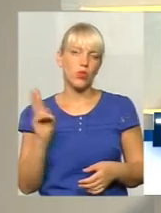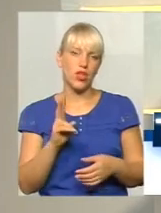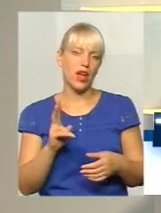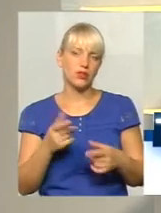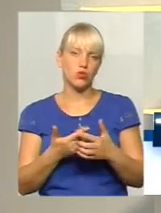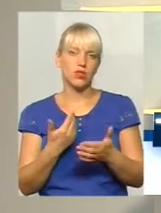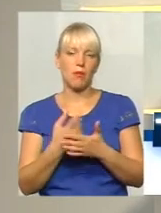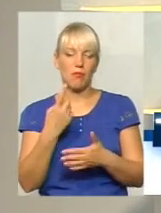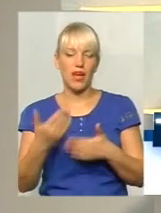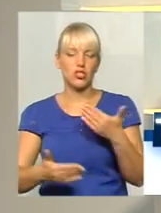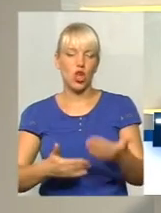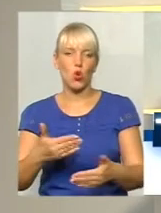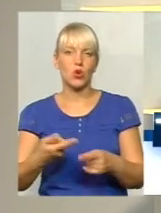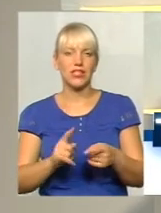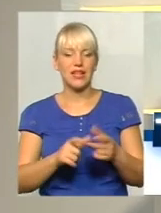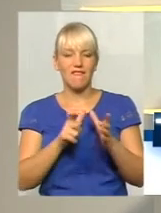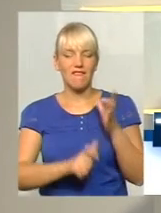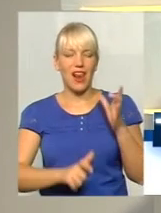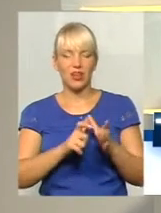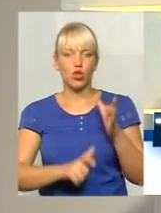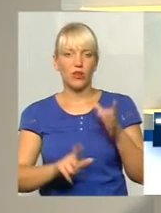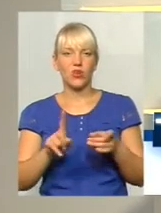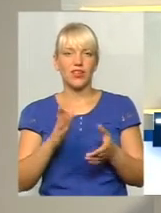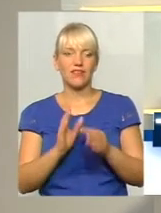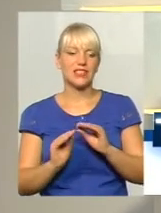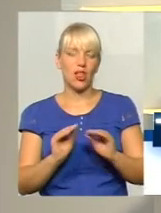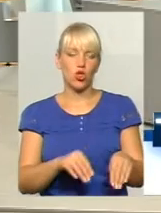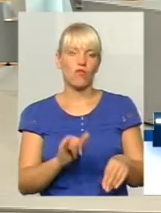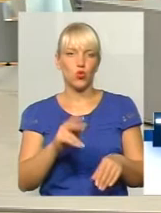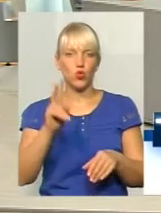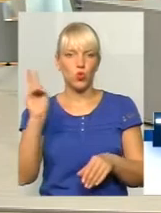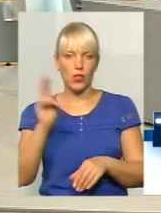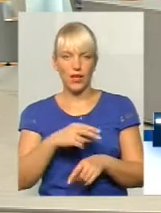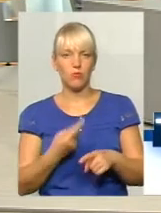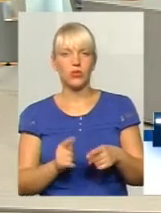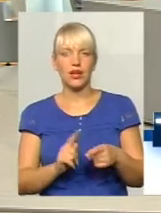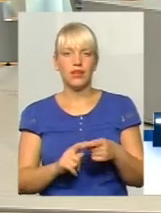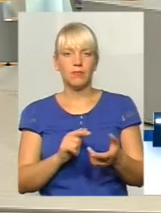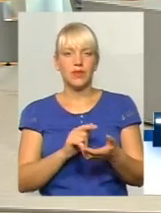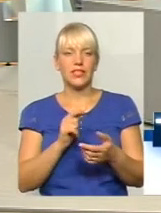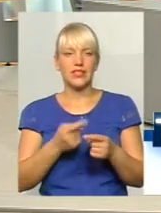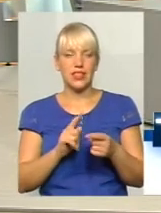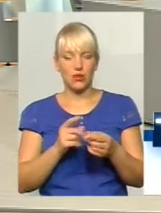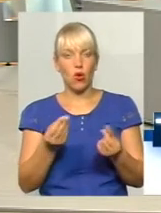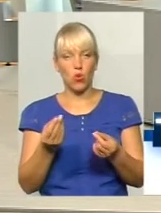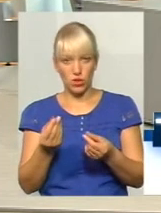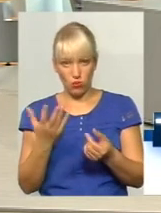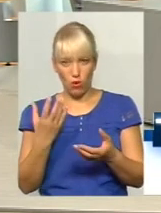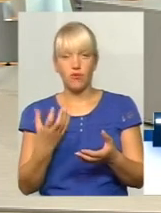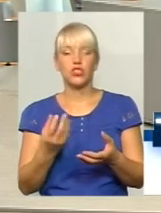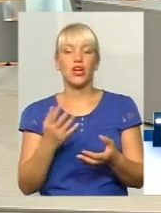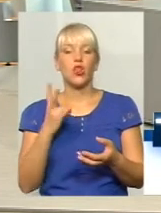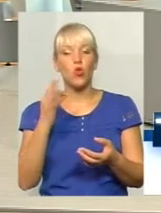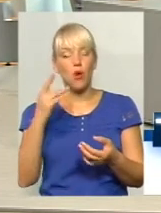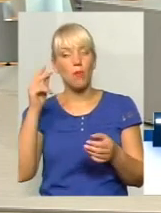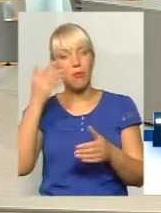Першим кроком, це вже валідатори, які встановлені в тролейбусі. На сьогоднішній день вони ще йдуть готівкові. Проте, вивчаємо